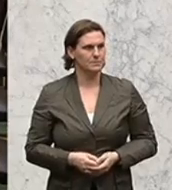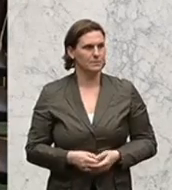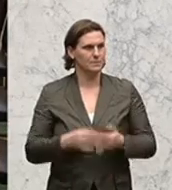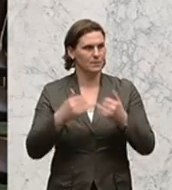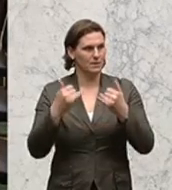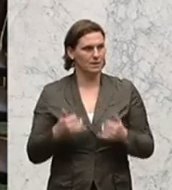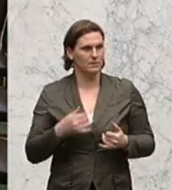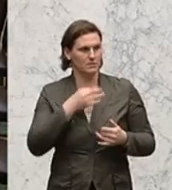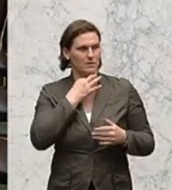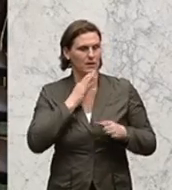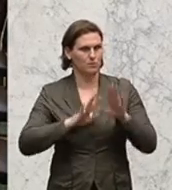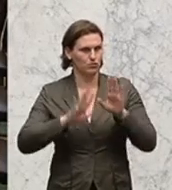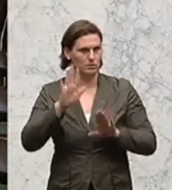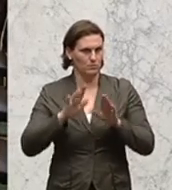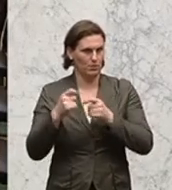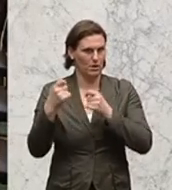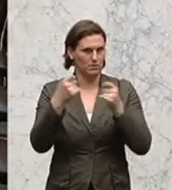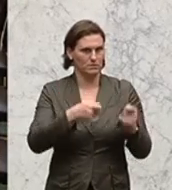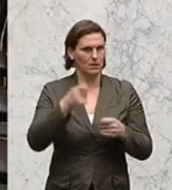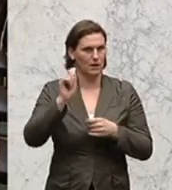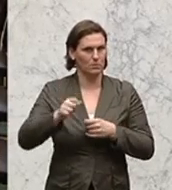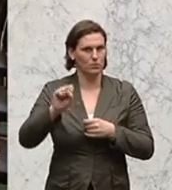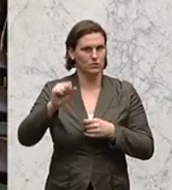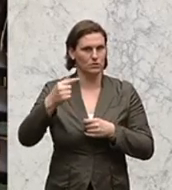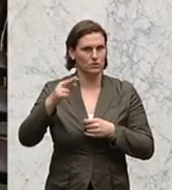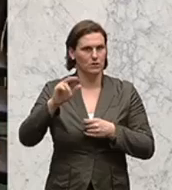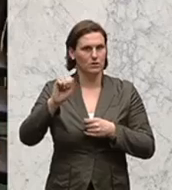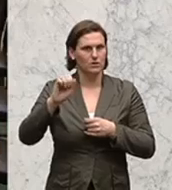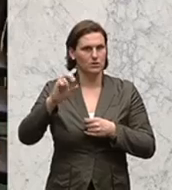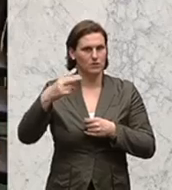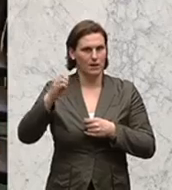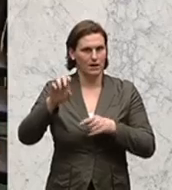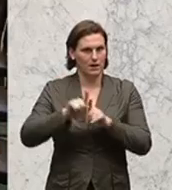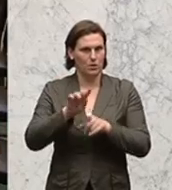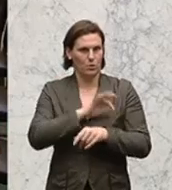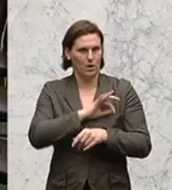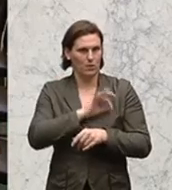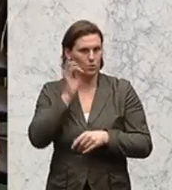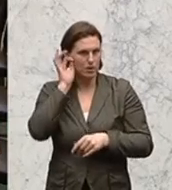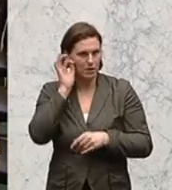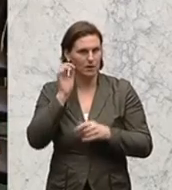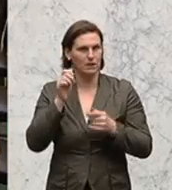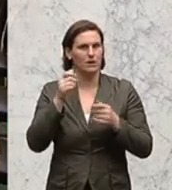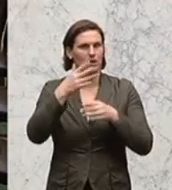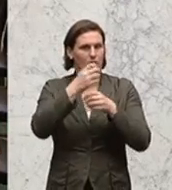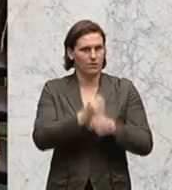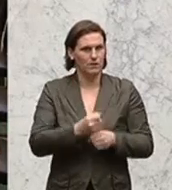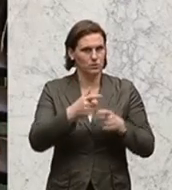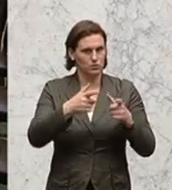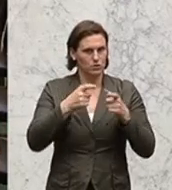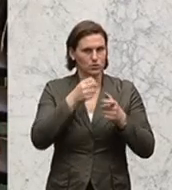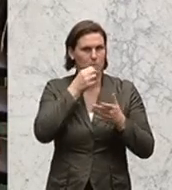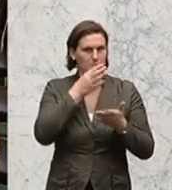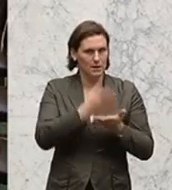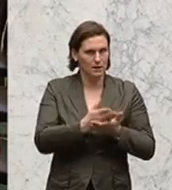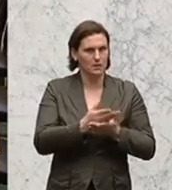Abstimmung über den Antrag der Abgeordneten Strache, Kolleginnen und Kollegen, dem Verfassungsausschuss zur Berichterstattung über